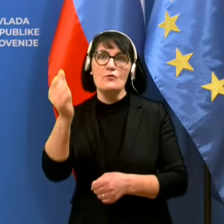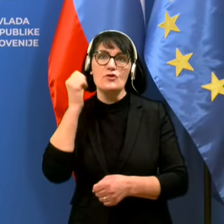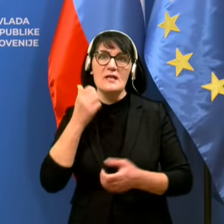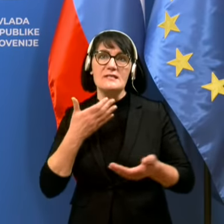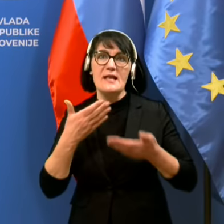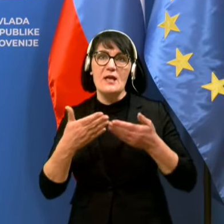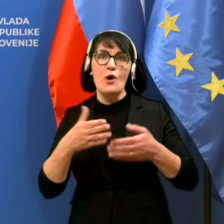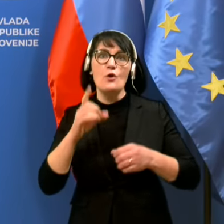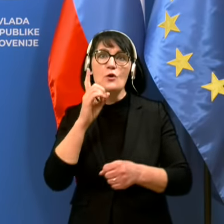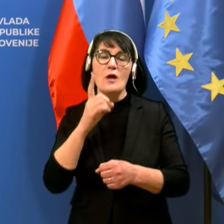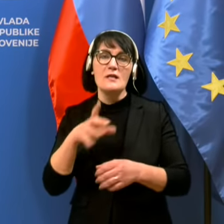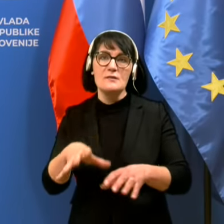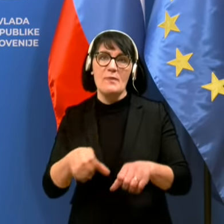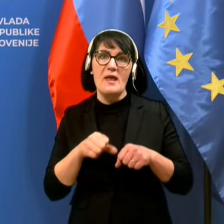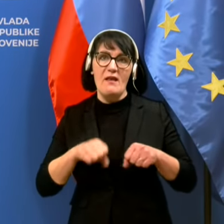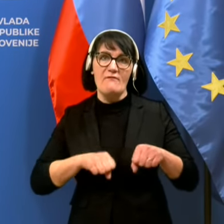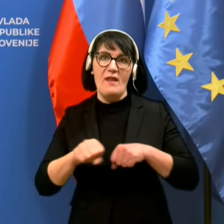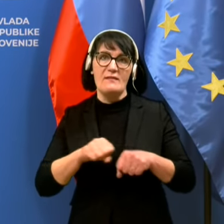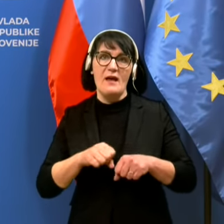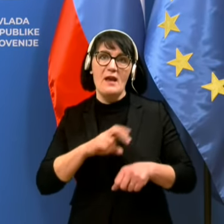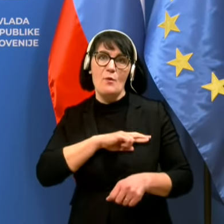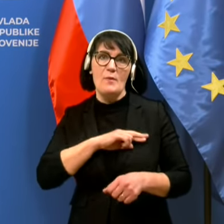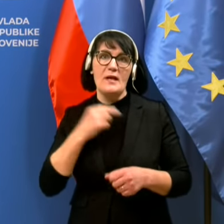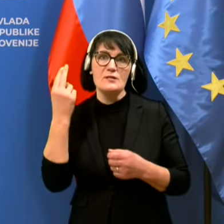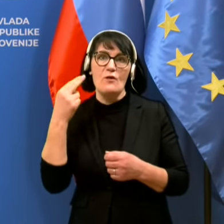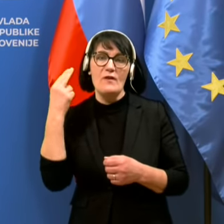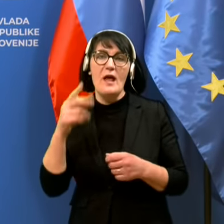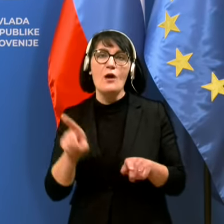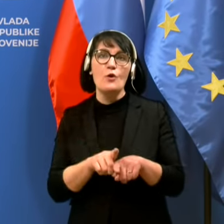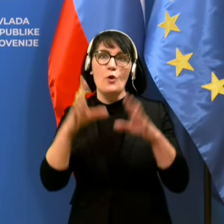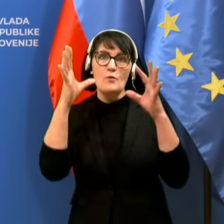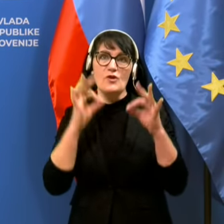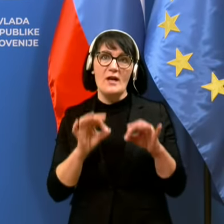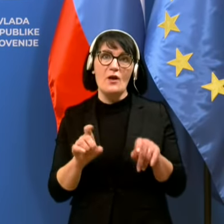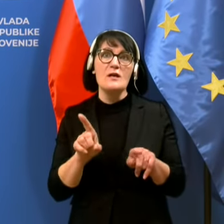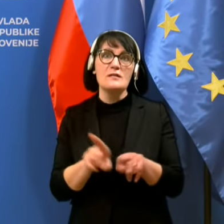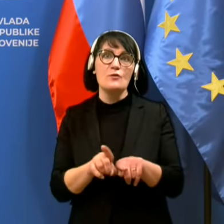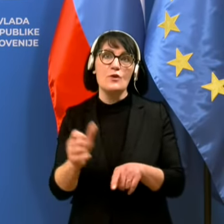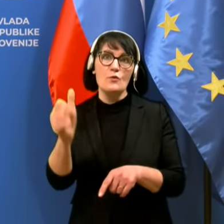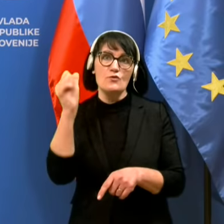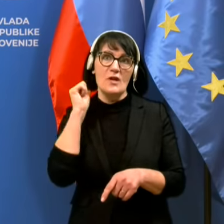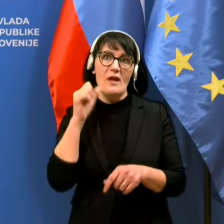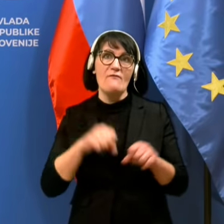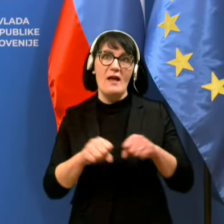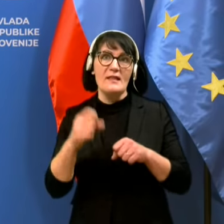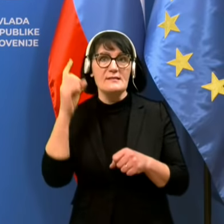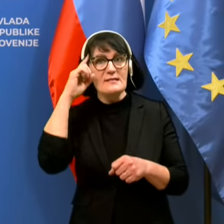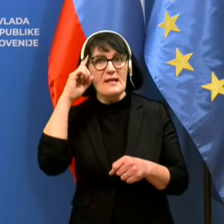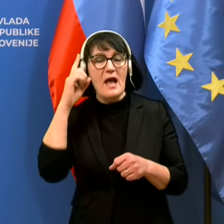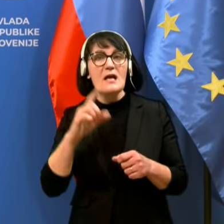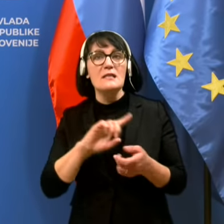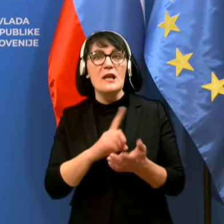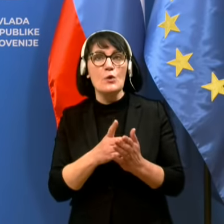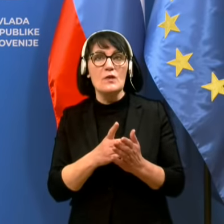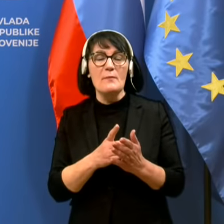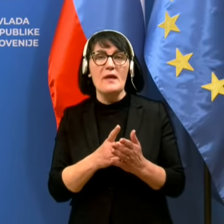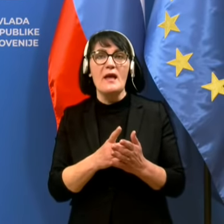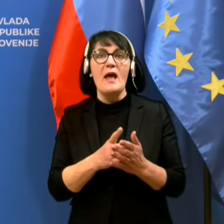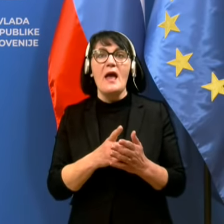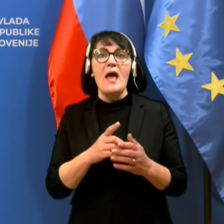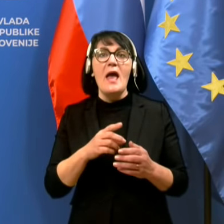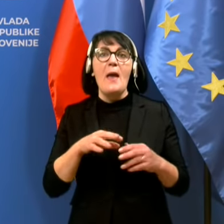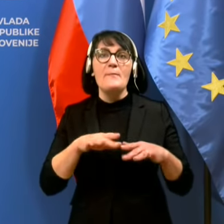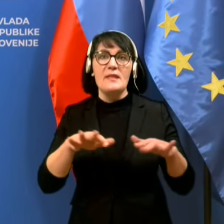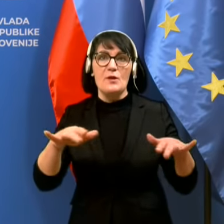sej sprejela Vlada Republike Slovenije. Kot običajno se je tudi včeraj Vlada se znanila s trenutnimi epidemiološkimi razmerami